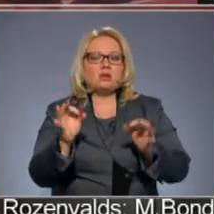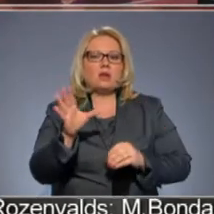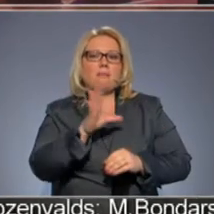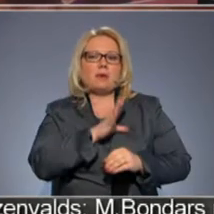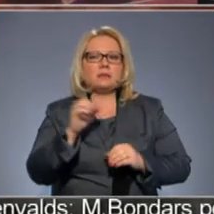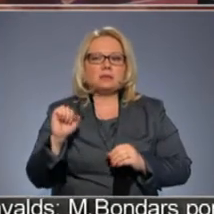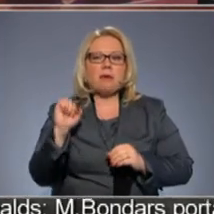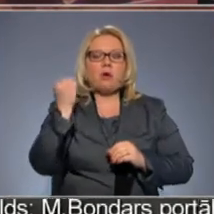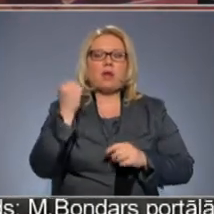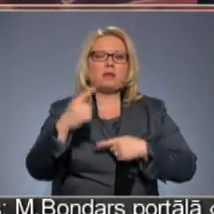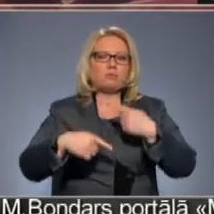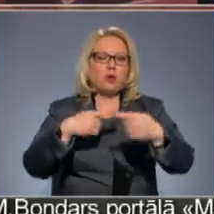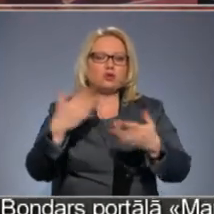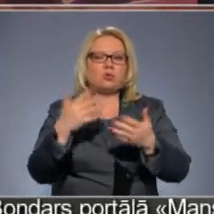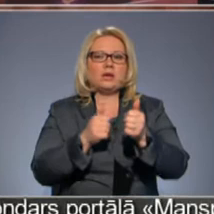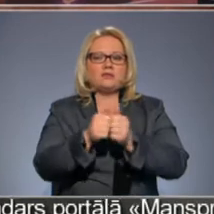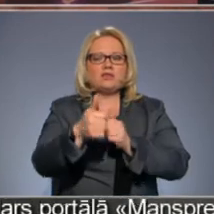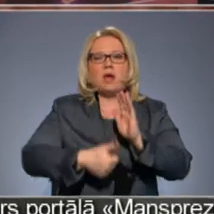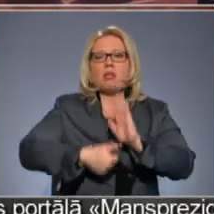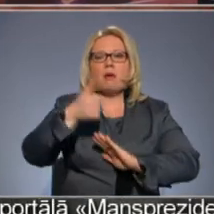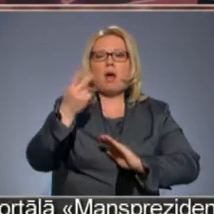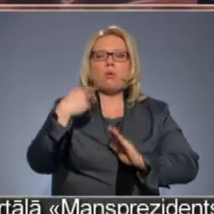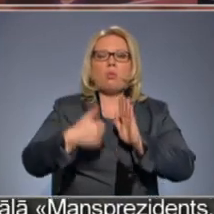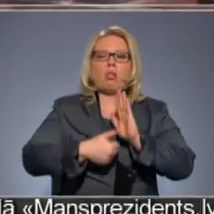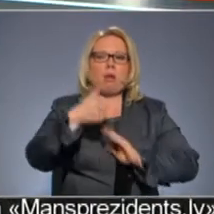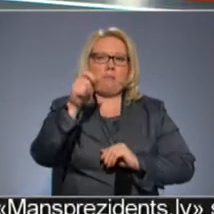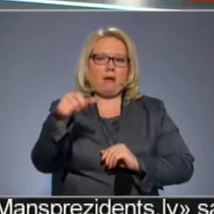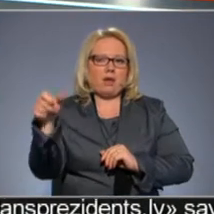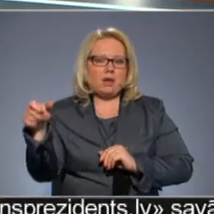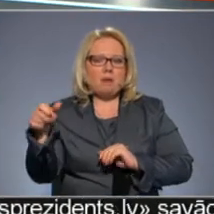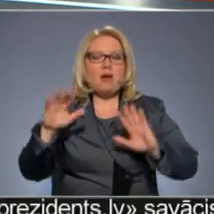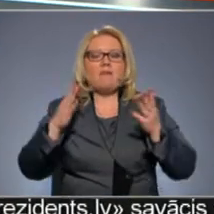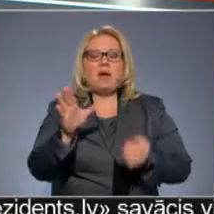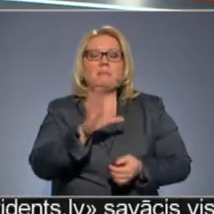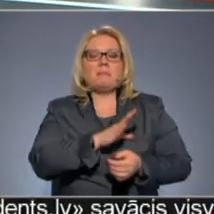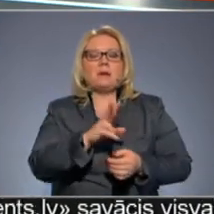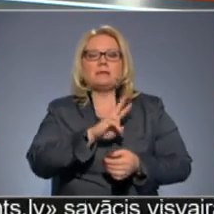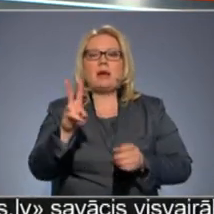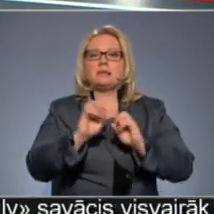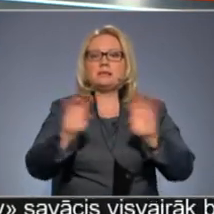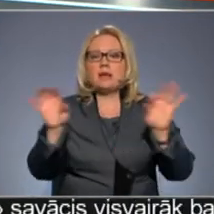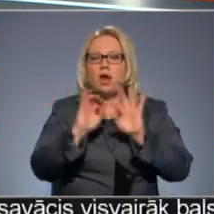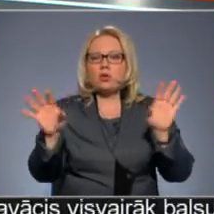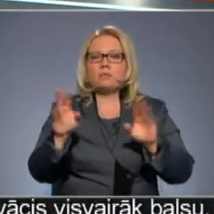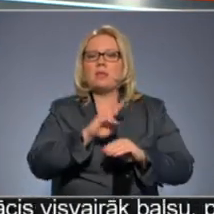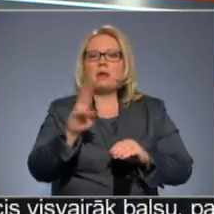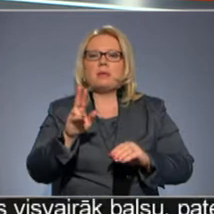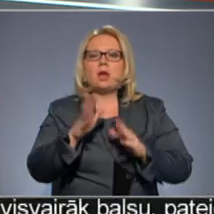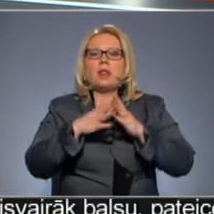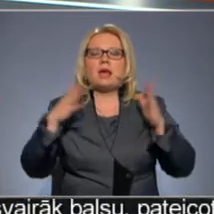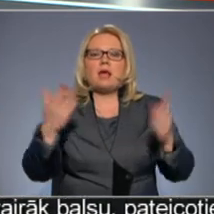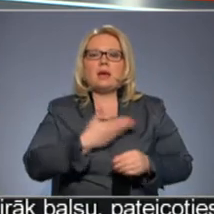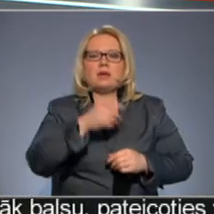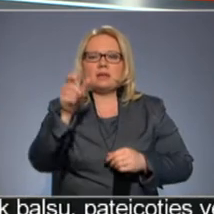bijis demokrātisks process, kurā mēs tam izvirzījuši labāko no labākajiem. Vai ir kāds izkārļojums tam, ka šodien nebija tik ļoti lieli